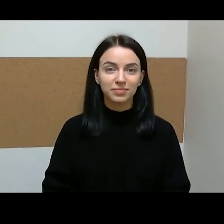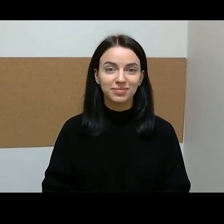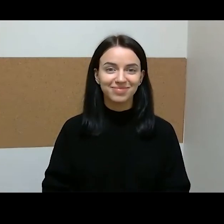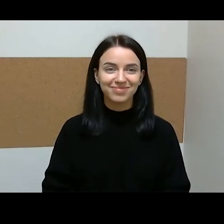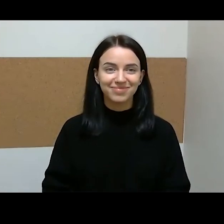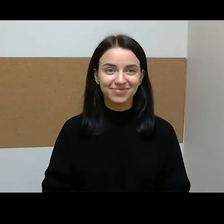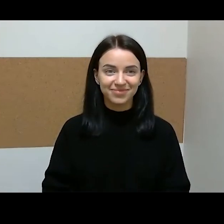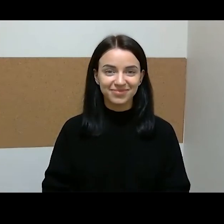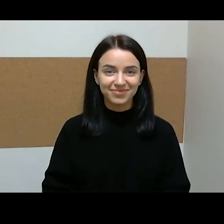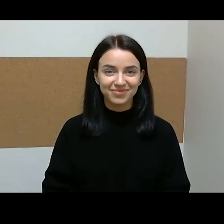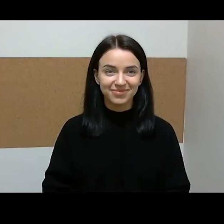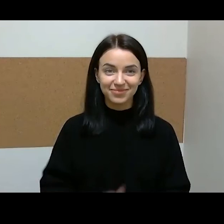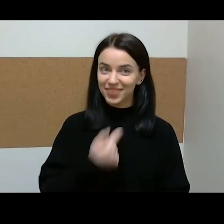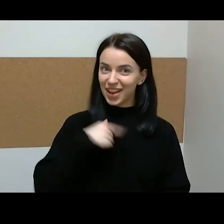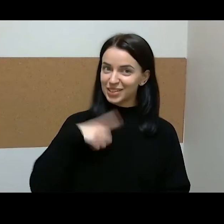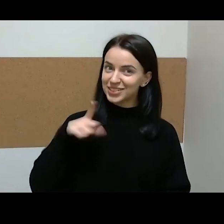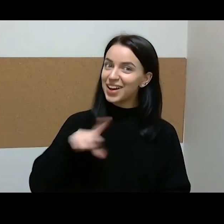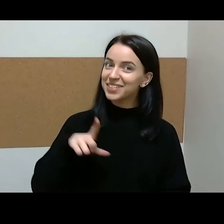Aš laukiu.